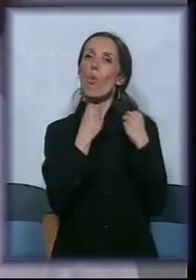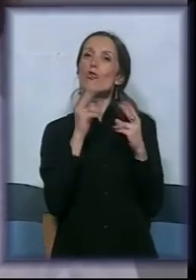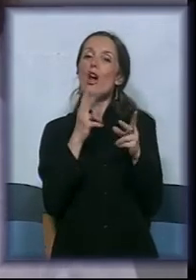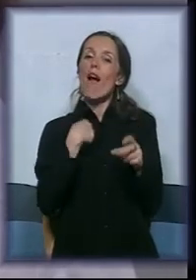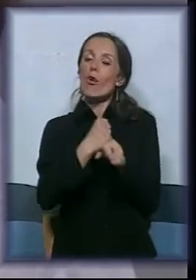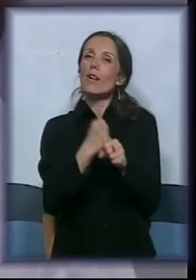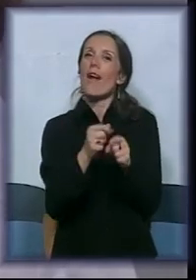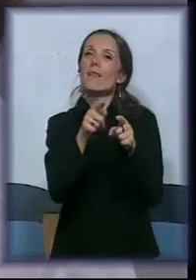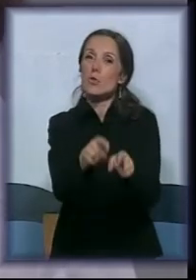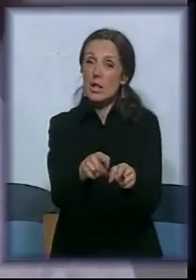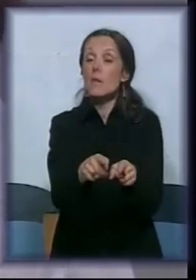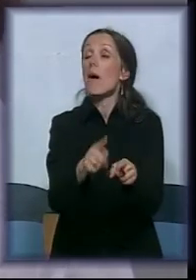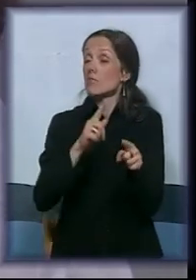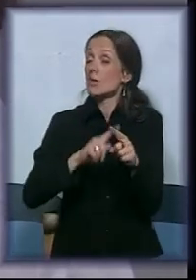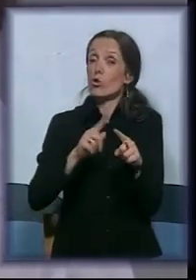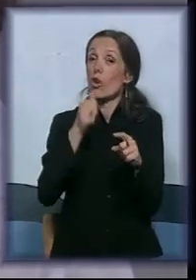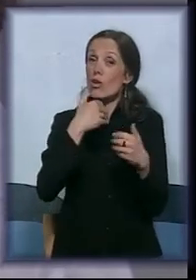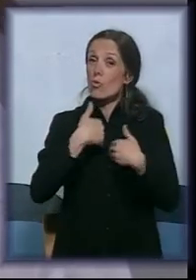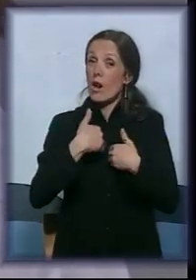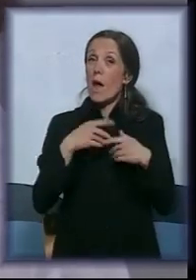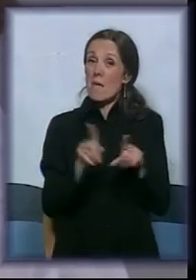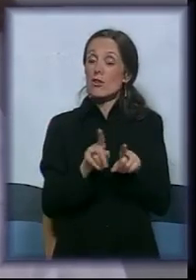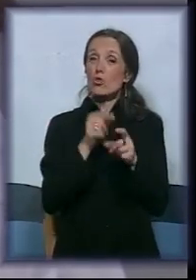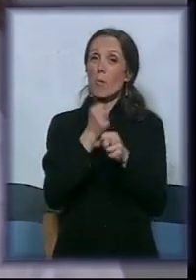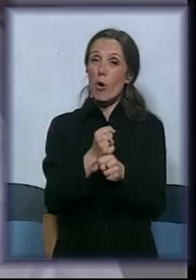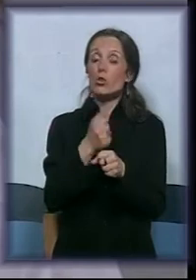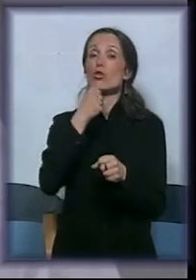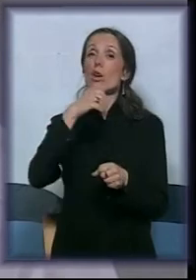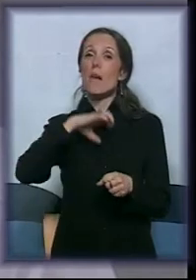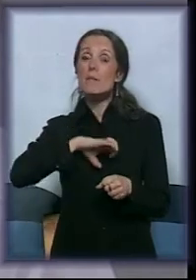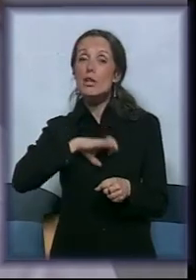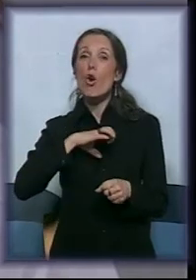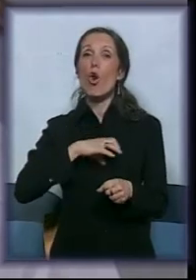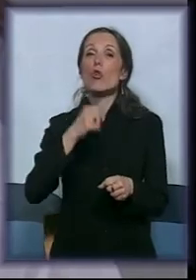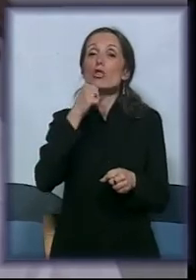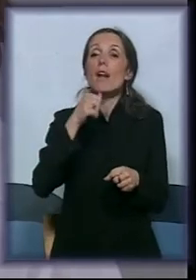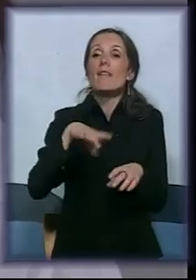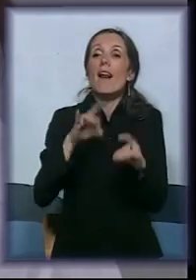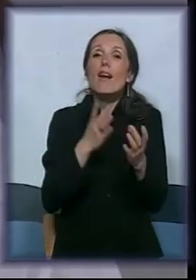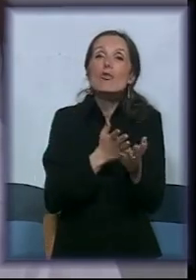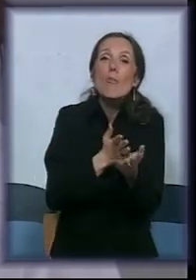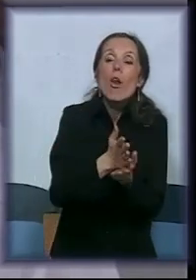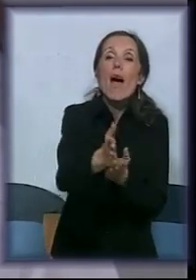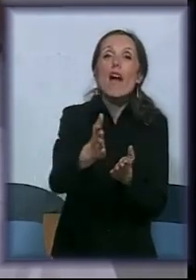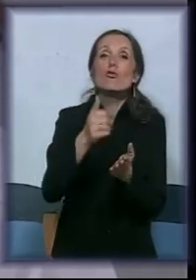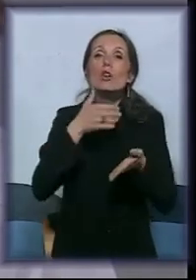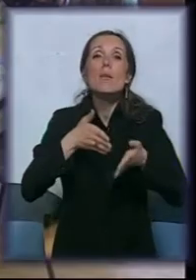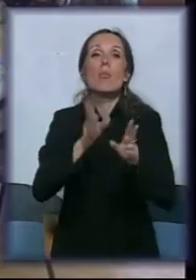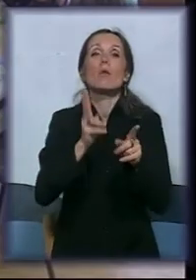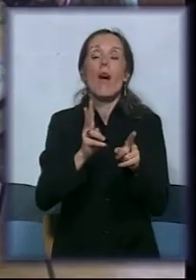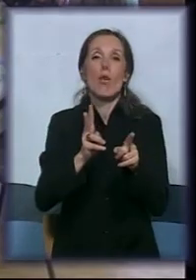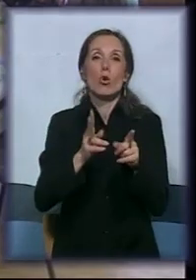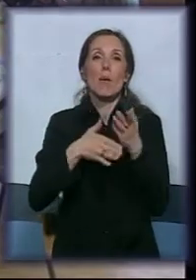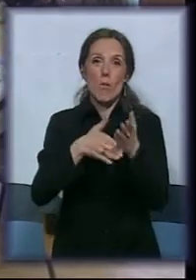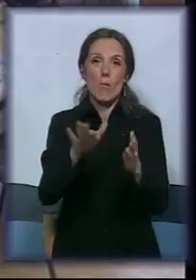tom smislu su zaista i nama podrška psihološka i da prosto nađemo način i put da deci pomognemo.